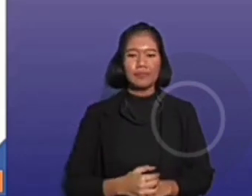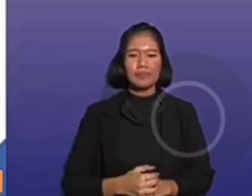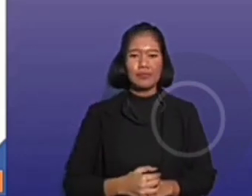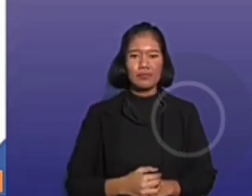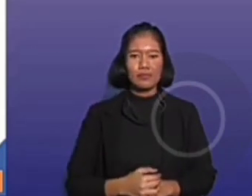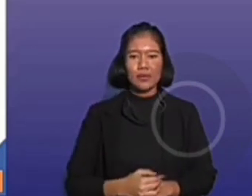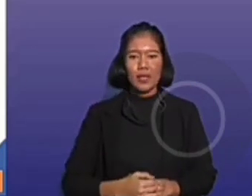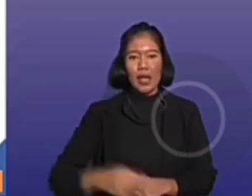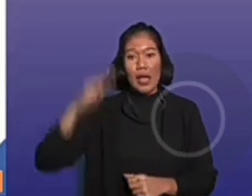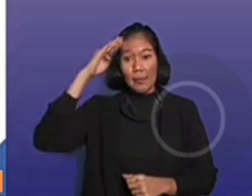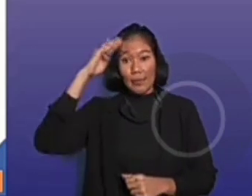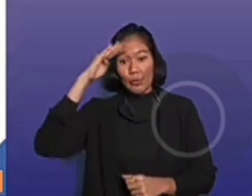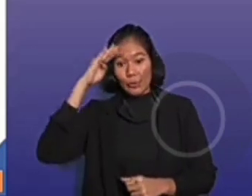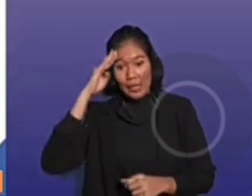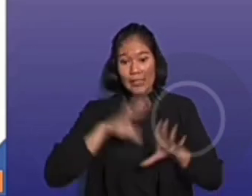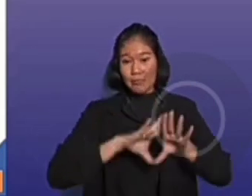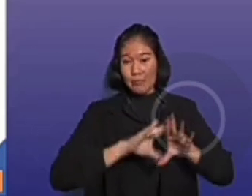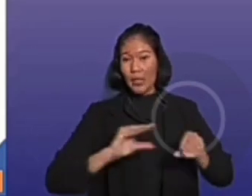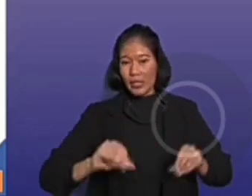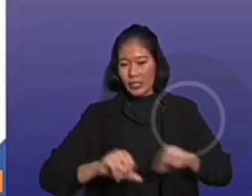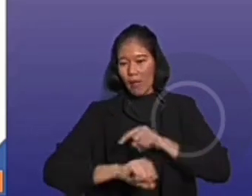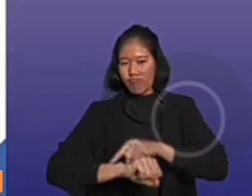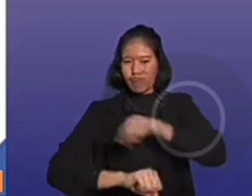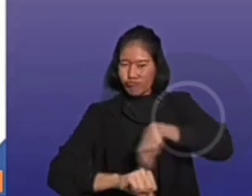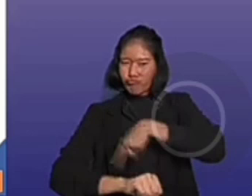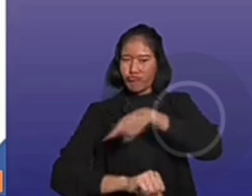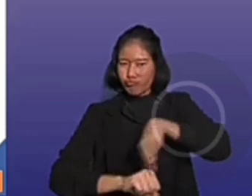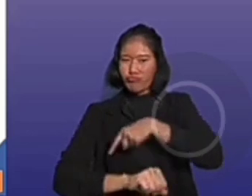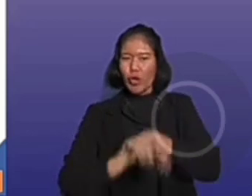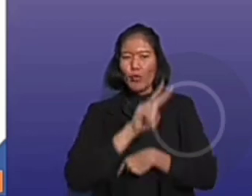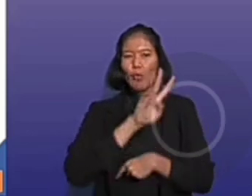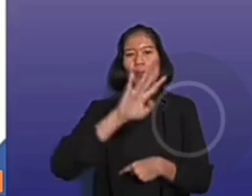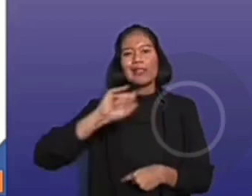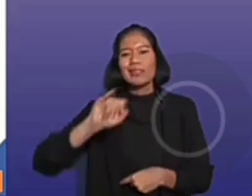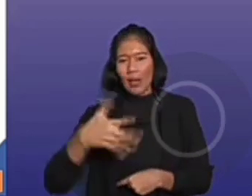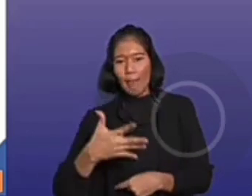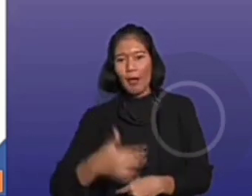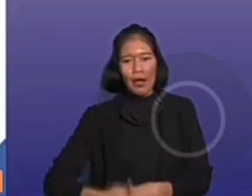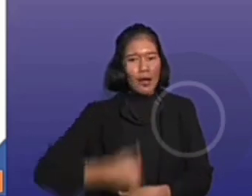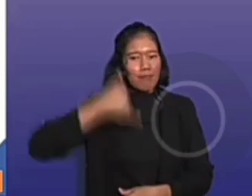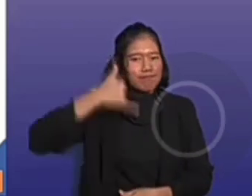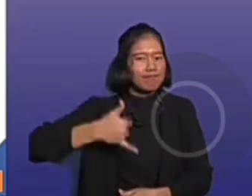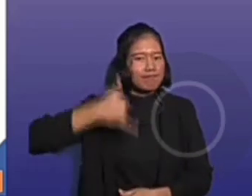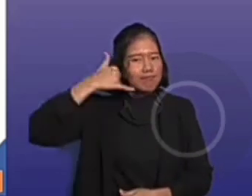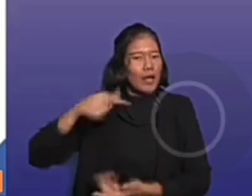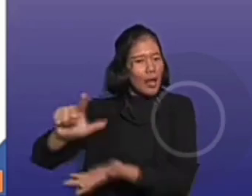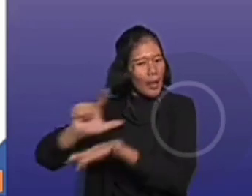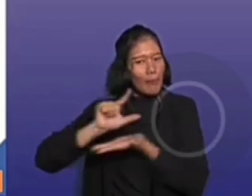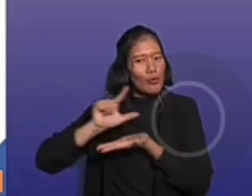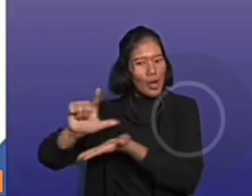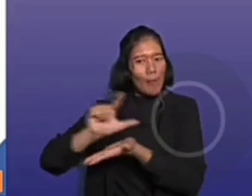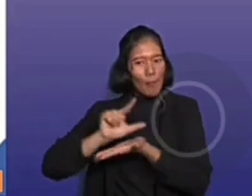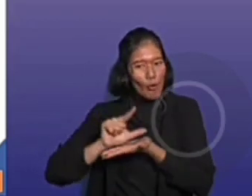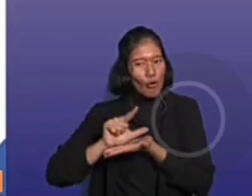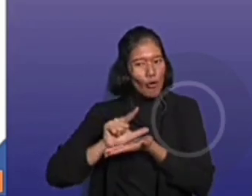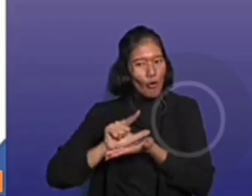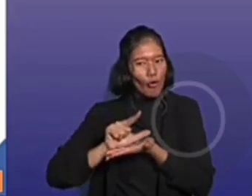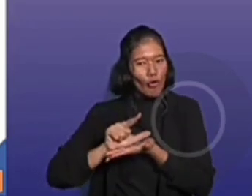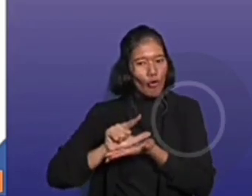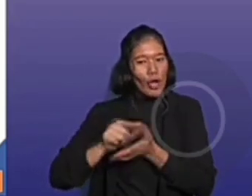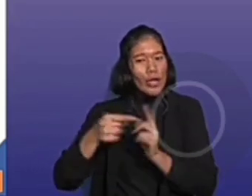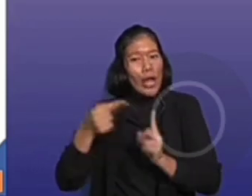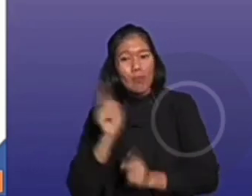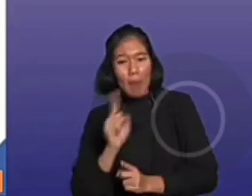petugas kami yang bekerja selama 24 jam untuk menerima laporan dan pengaduan dari semua